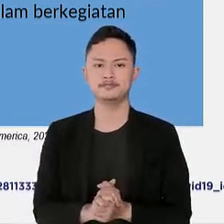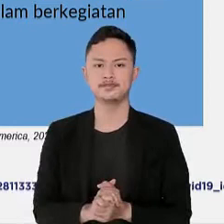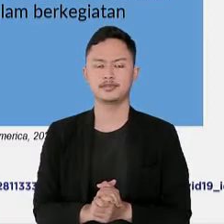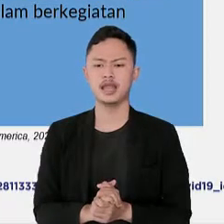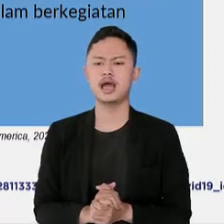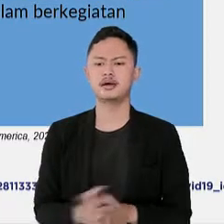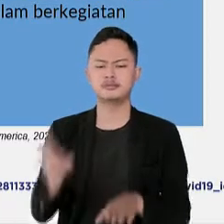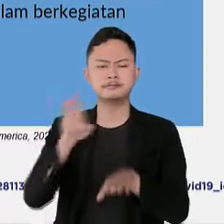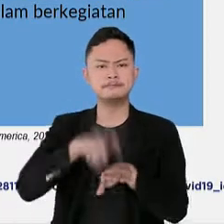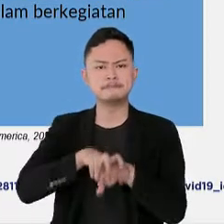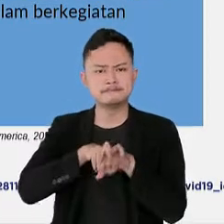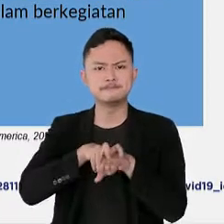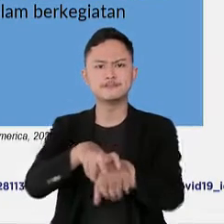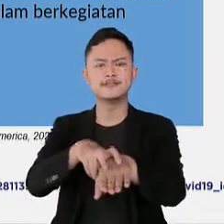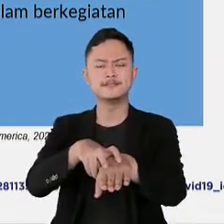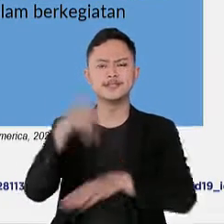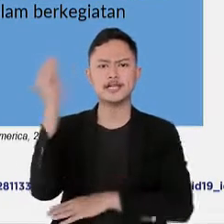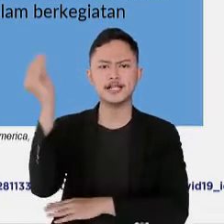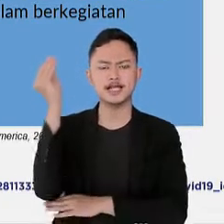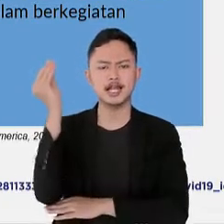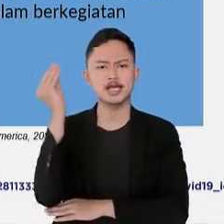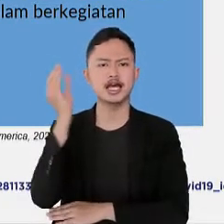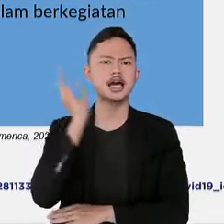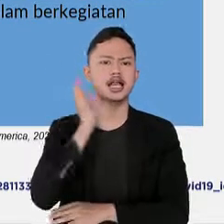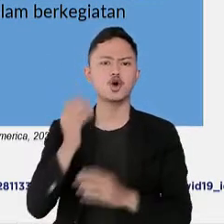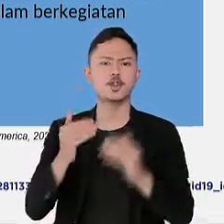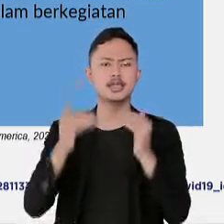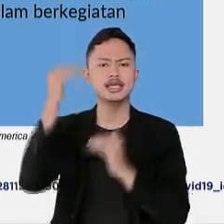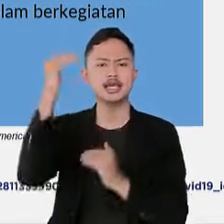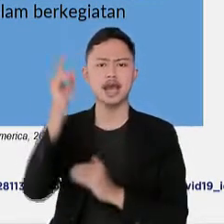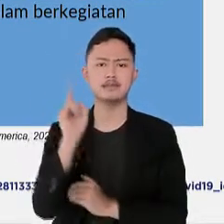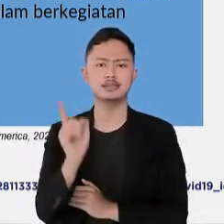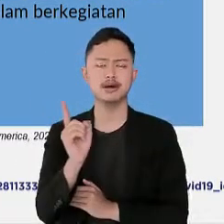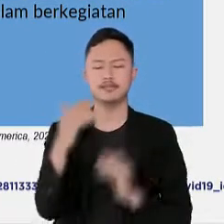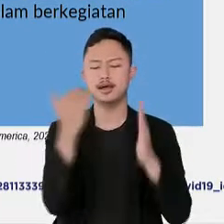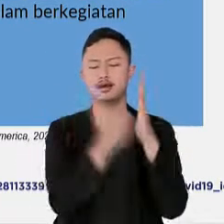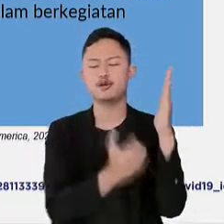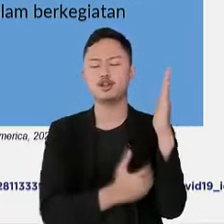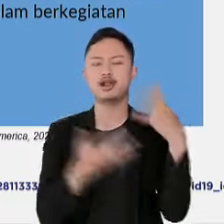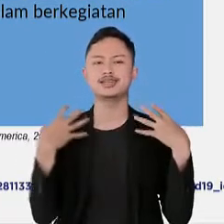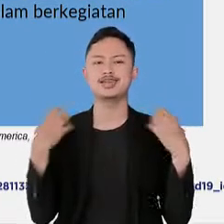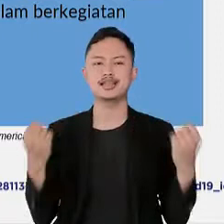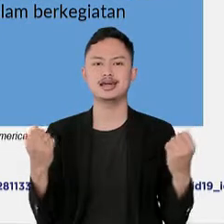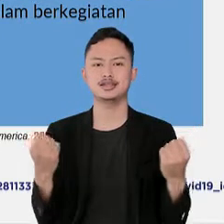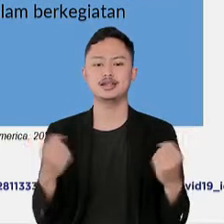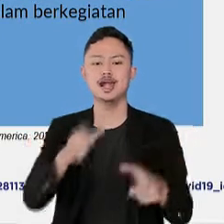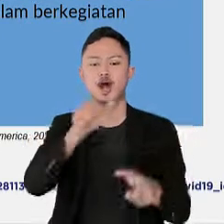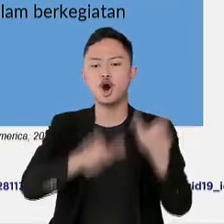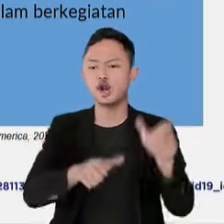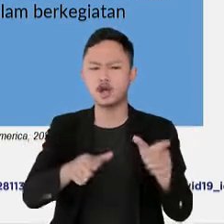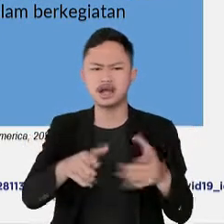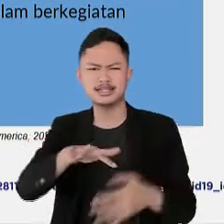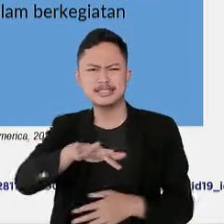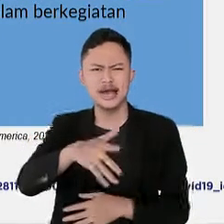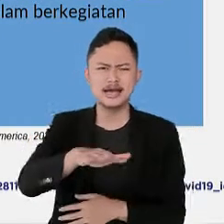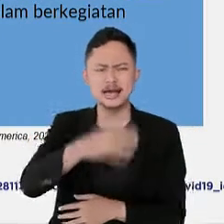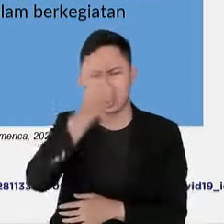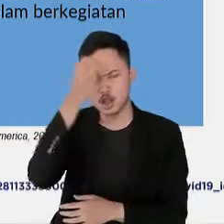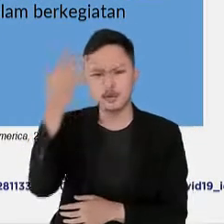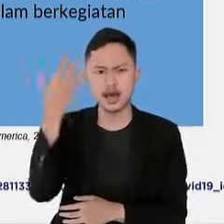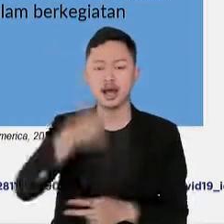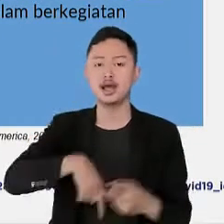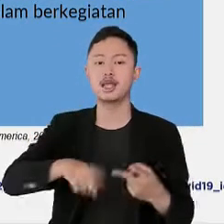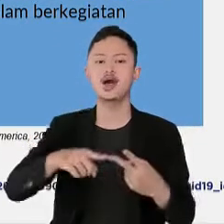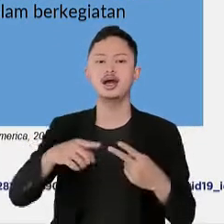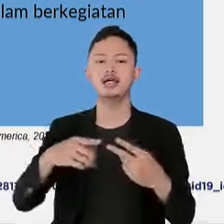perjalanan juga beragam termasuk tingkat kepatuhan protokol kesehatan oleh seluruh penumpang sistem ventil